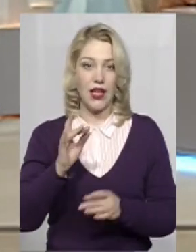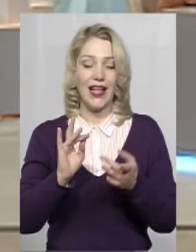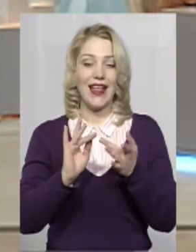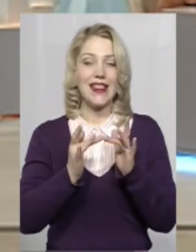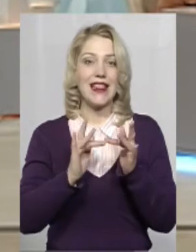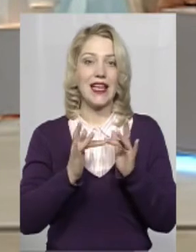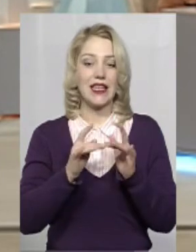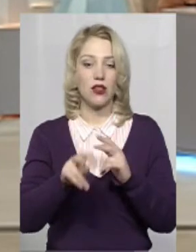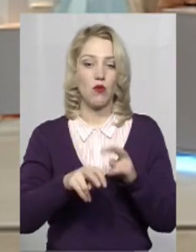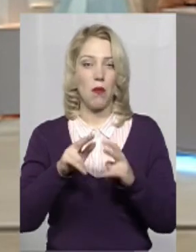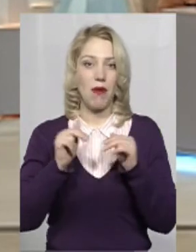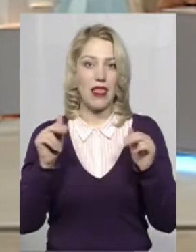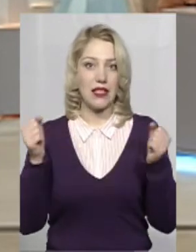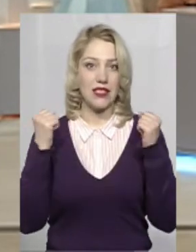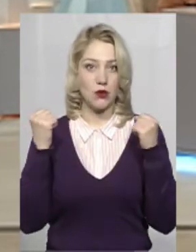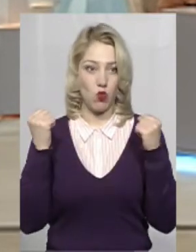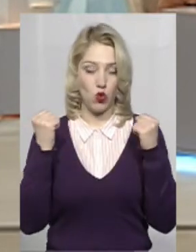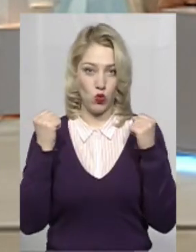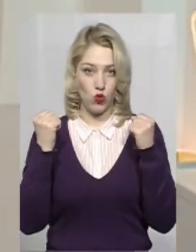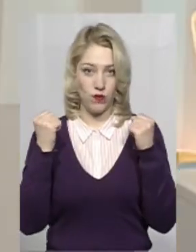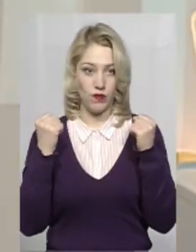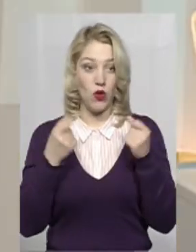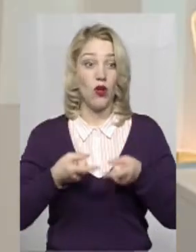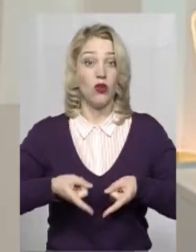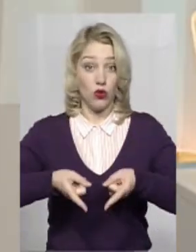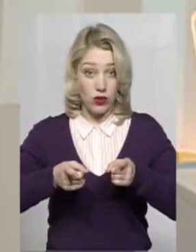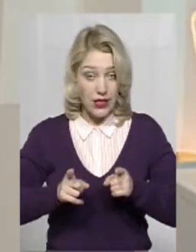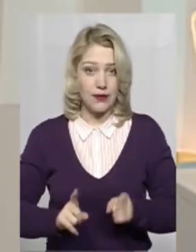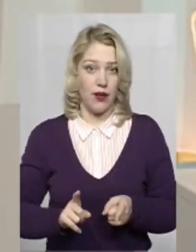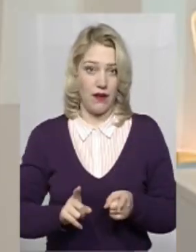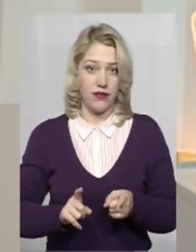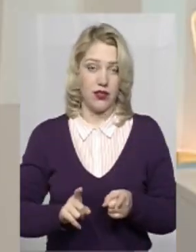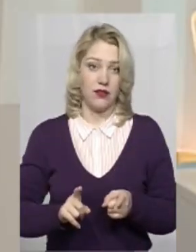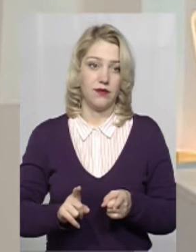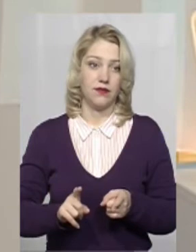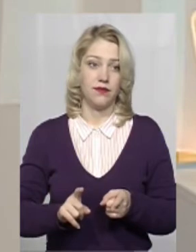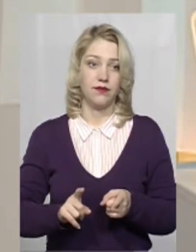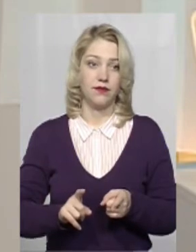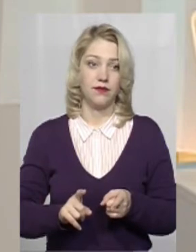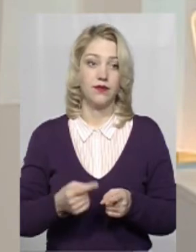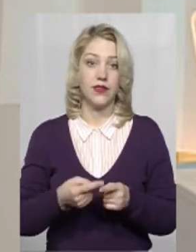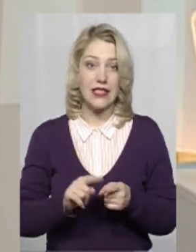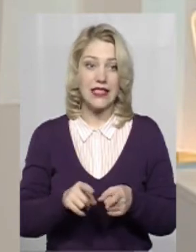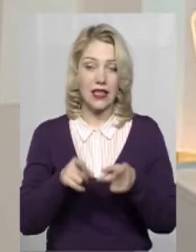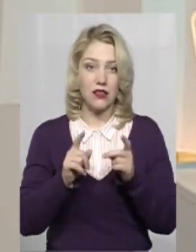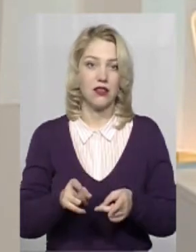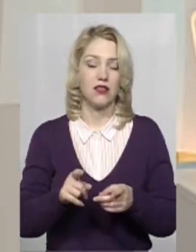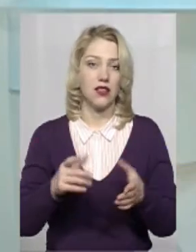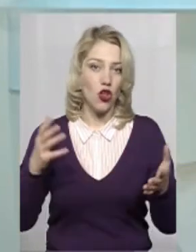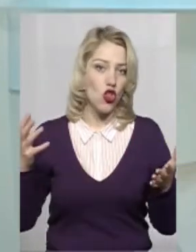інтернет-пошук Палац спорту, то насправді це дійсно